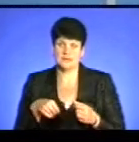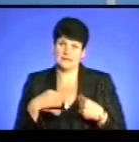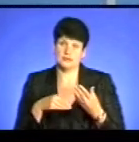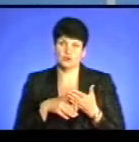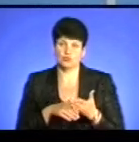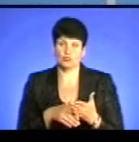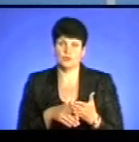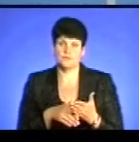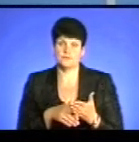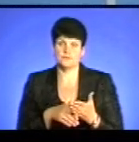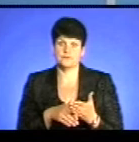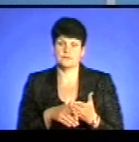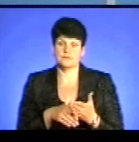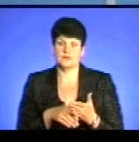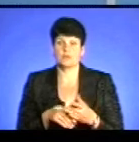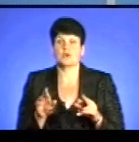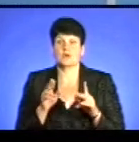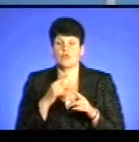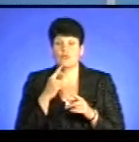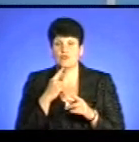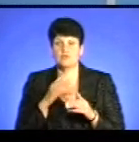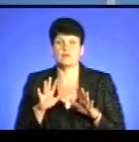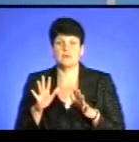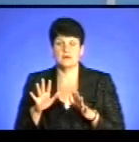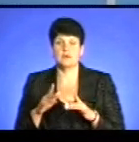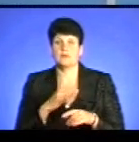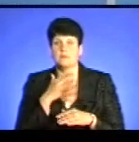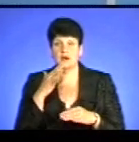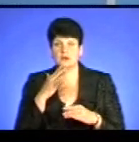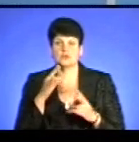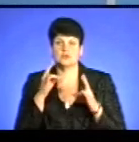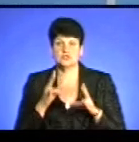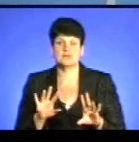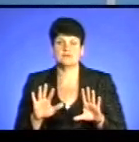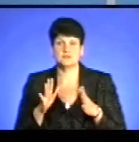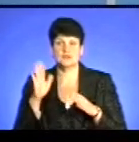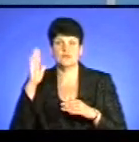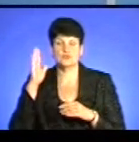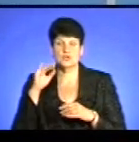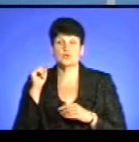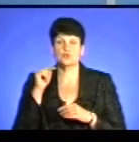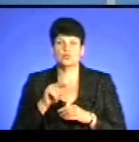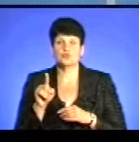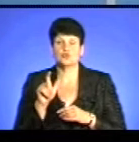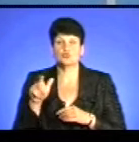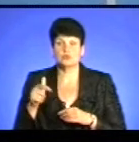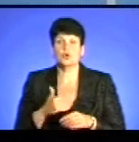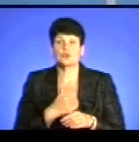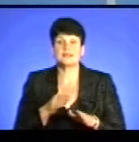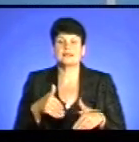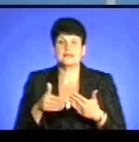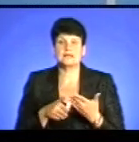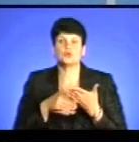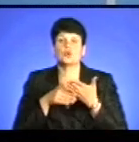цю допомогу? Оскільки статистика говорить, що багато детальних випадків на воді, якраз через те, що люди, які хотіли надати